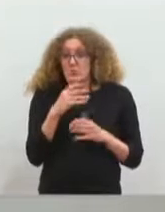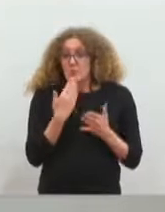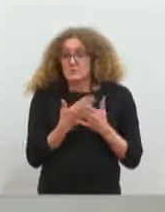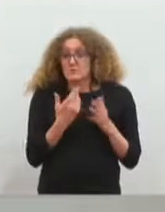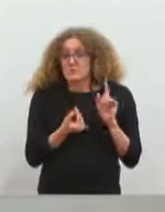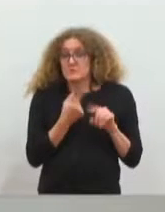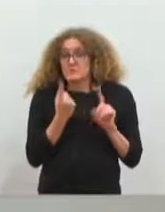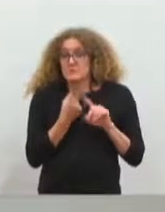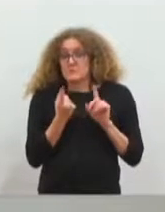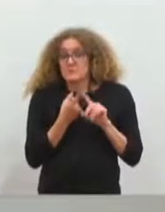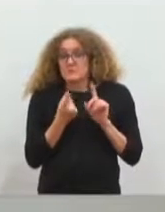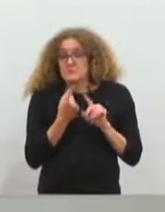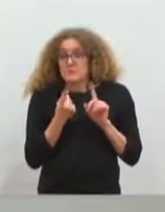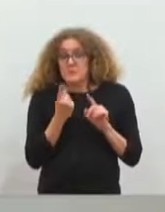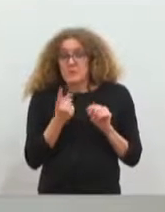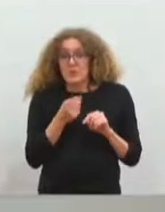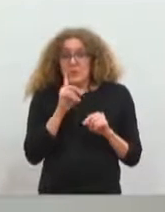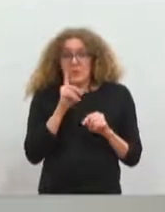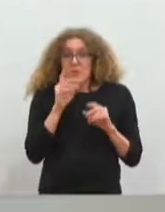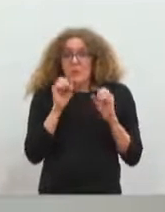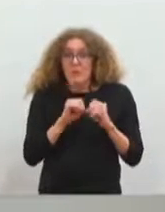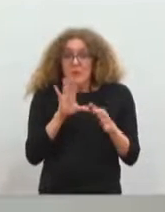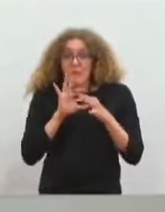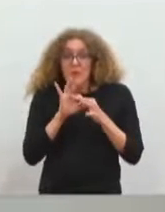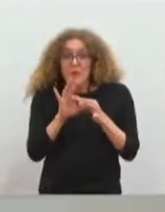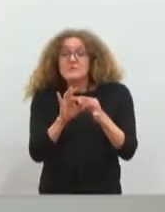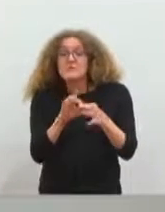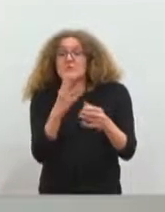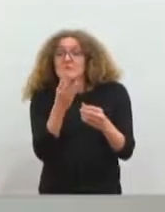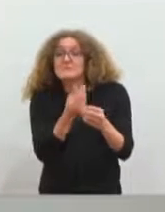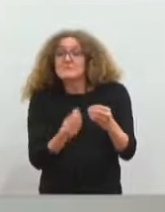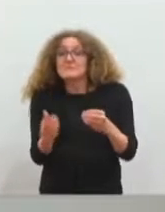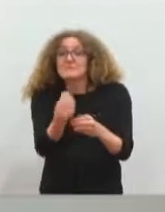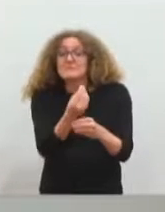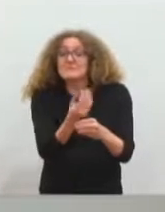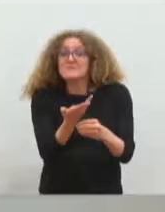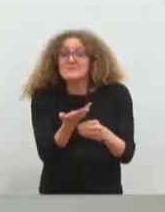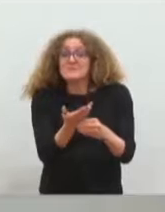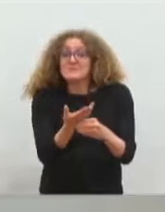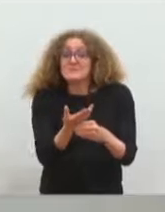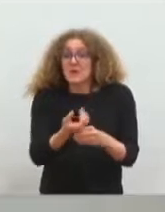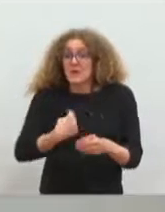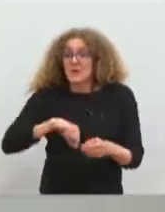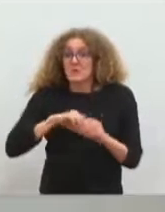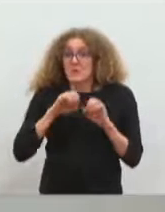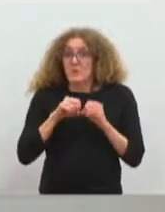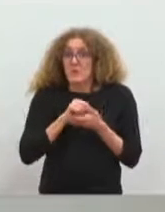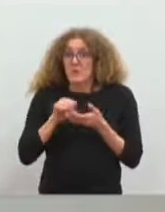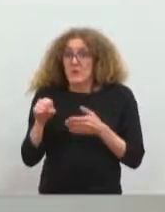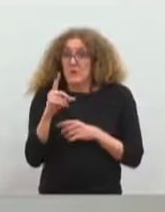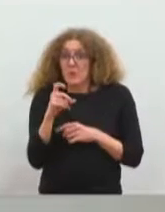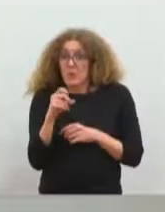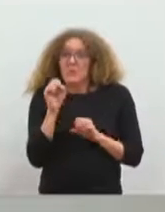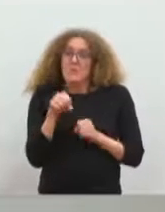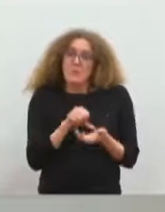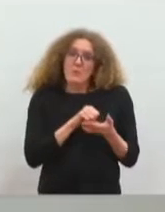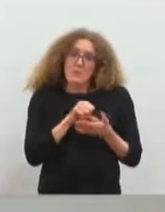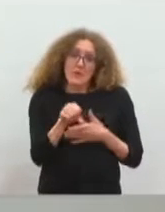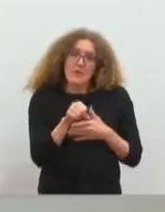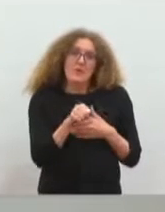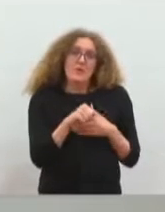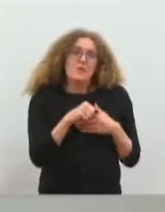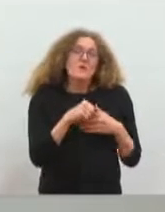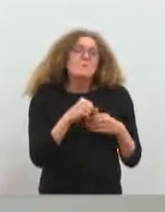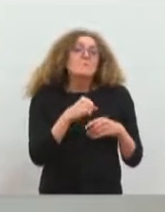travers elle, nous avons la relation avec la population et nous finançons par la même, non seulement l'eau, mais également l'assainissement. Donc voilà